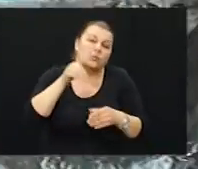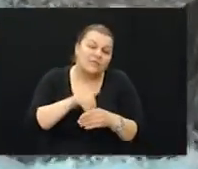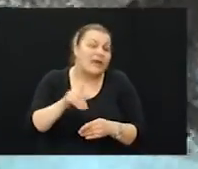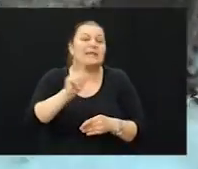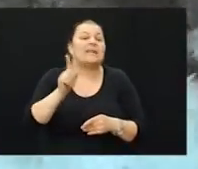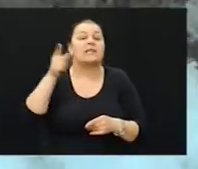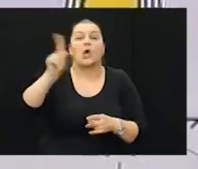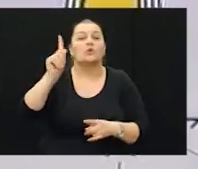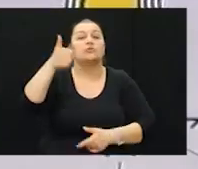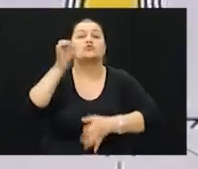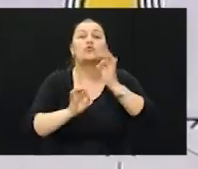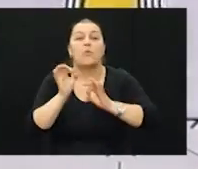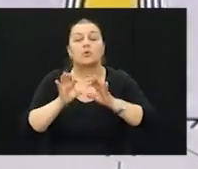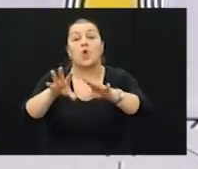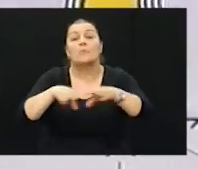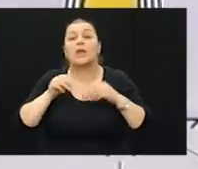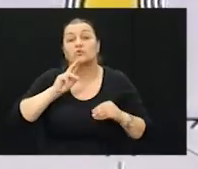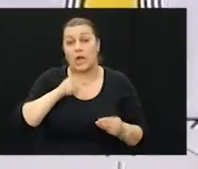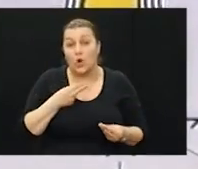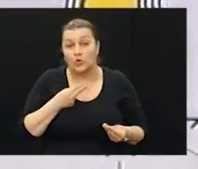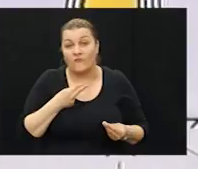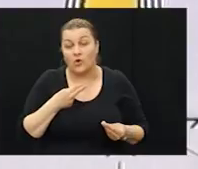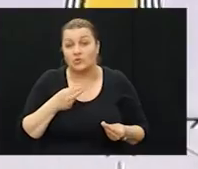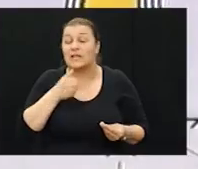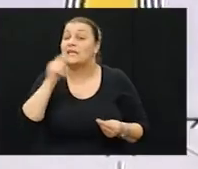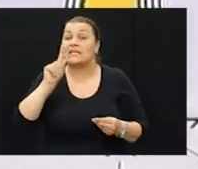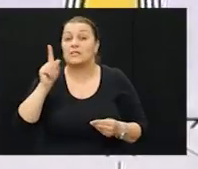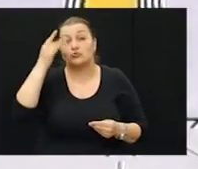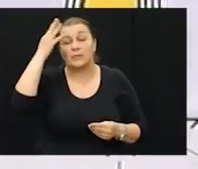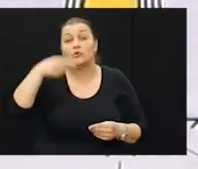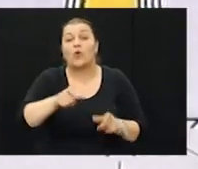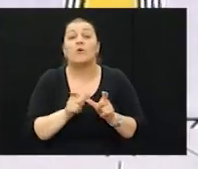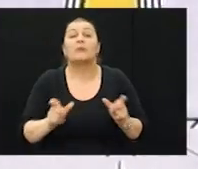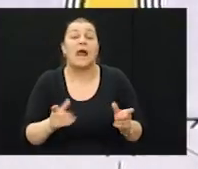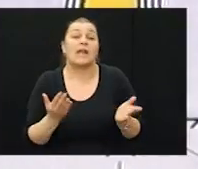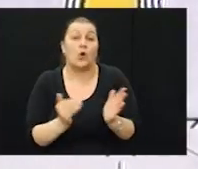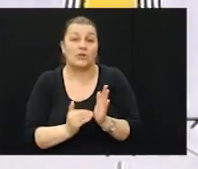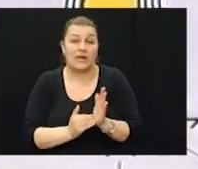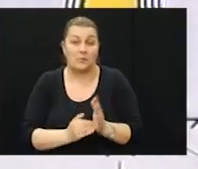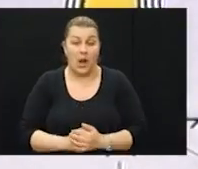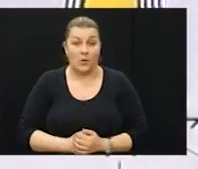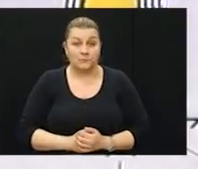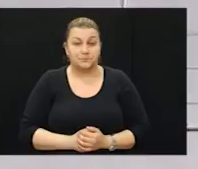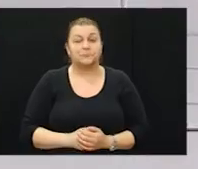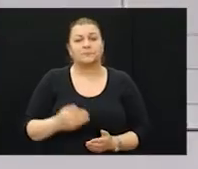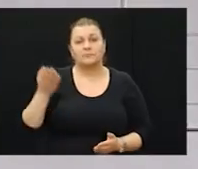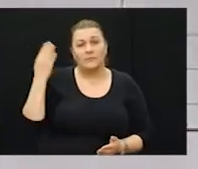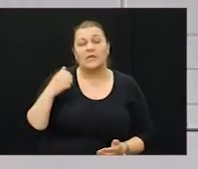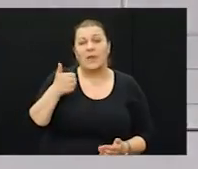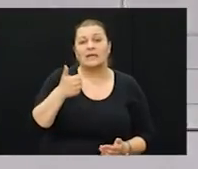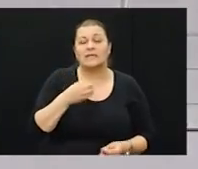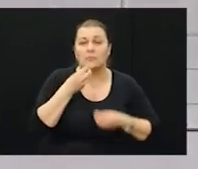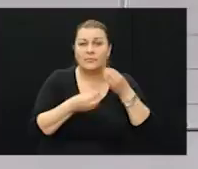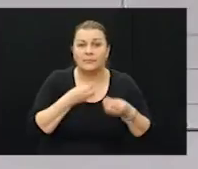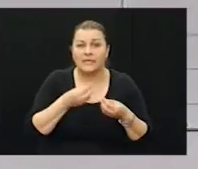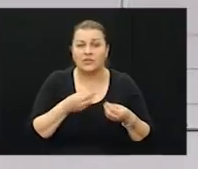nije uklonila eksploziv iste brane i nikada nije preuzjela upravljanje branom na način koji bi bio normalan. Da, u ime jedna anegdota, reka se